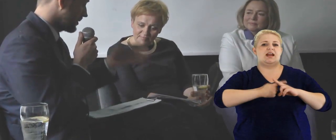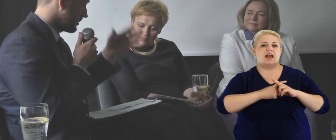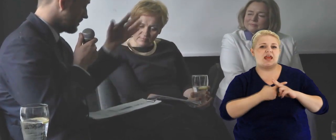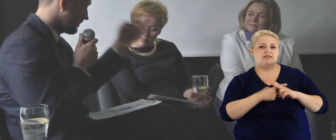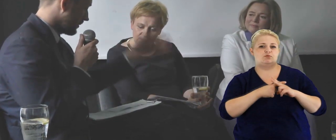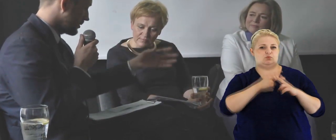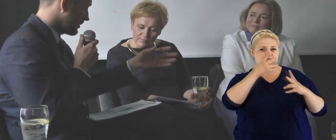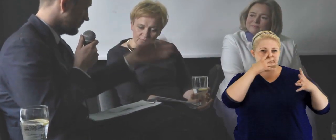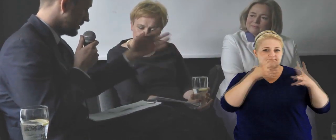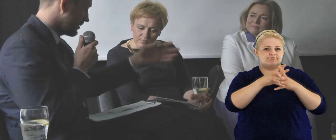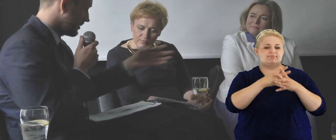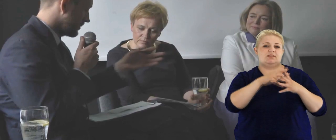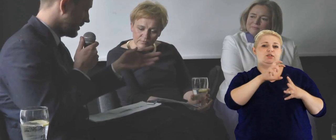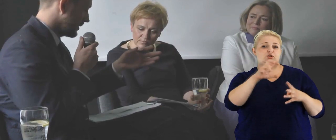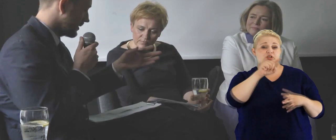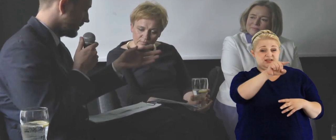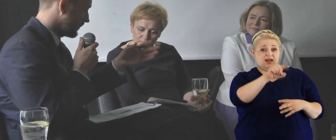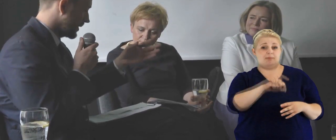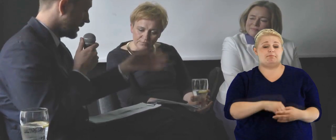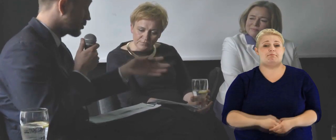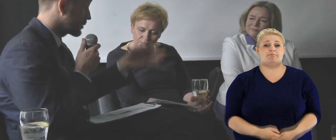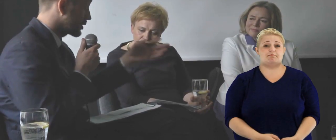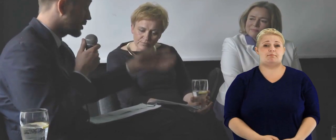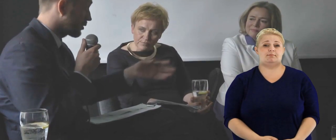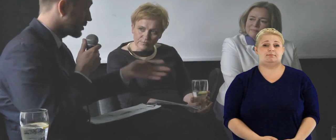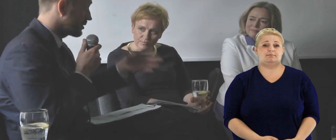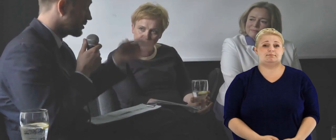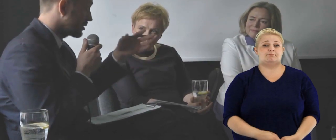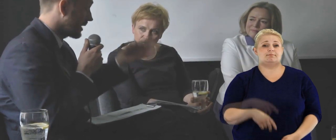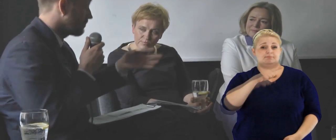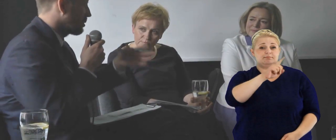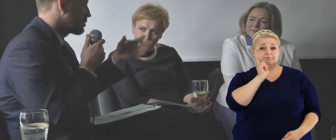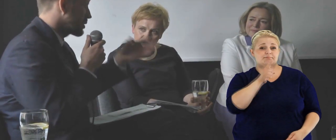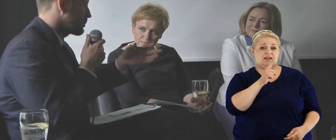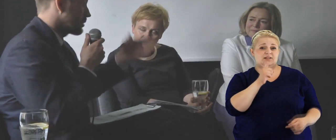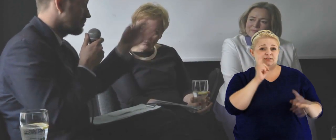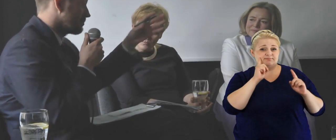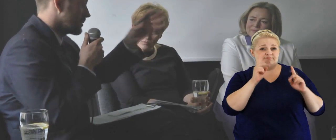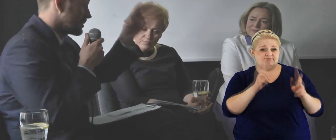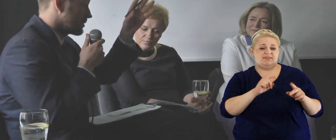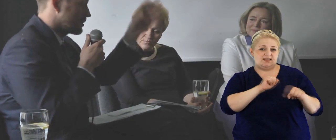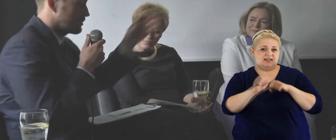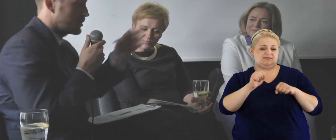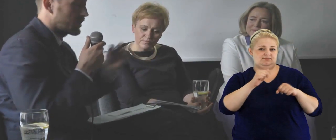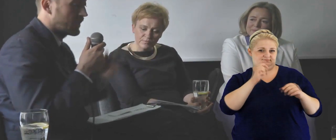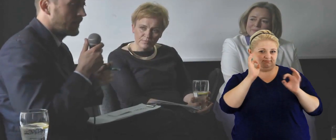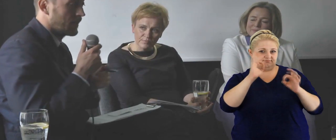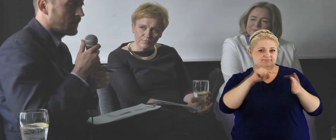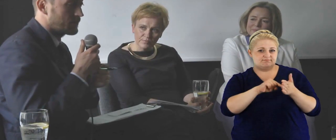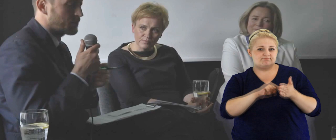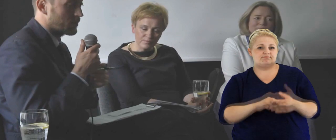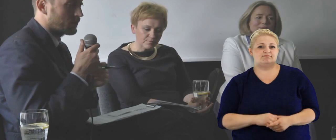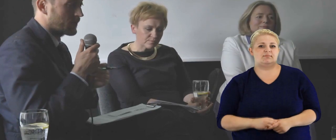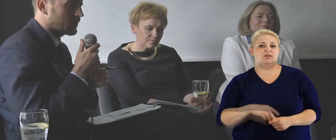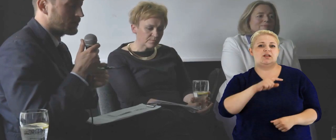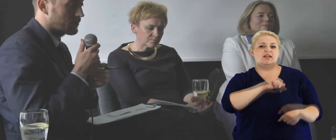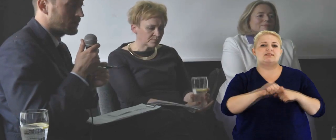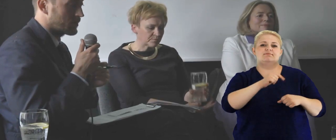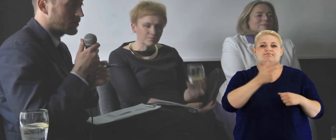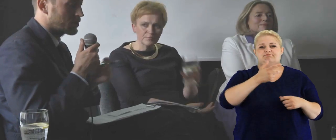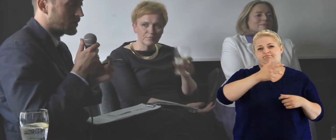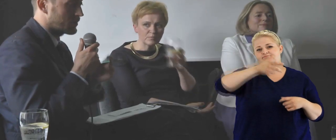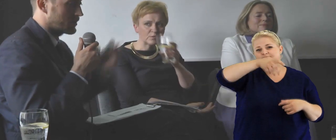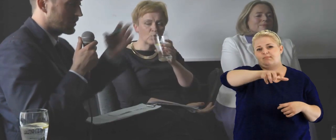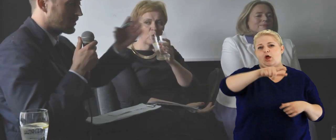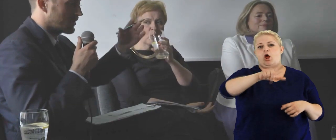one dotyczyły właśnie, między innymi rejestru przejrzystości, czy, czy tam chociażby, bo tam jest rzeczywiście wzmiankowane o